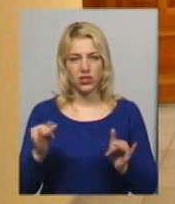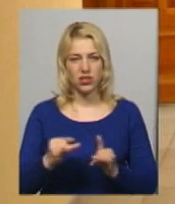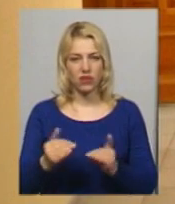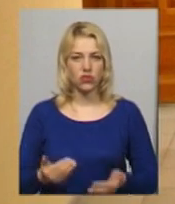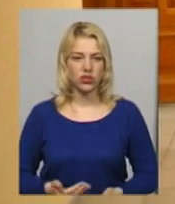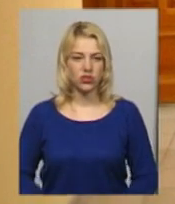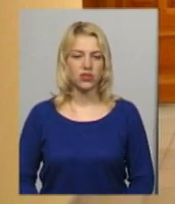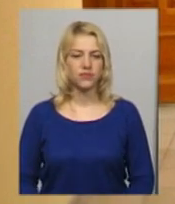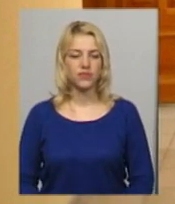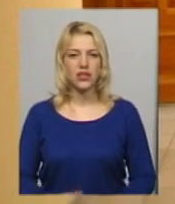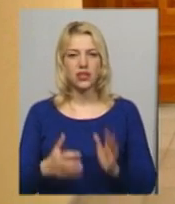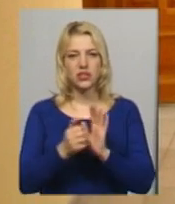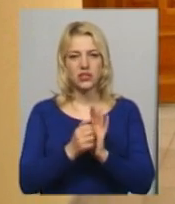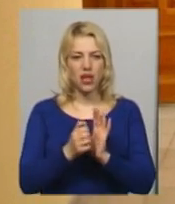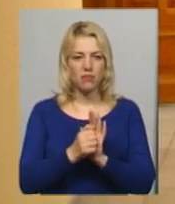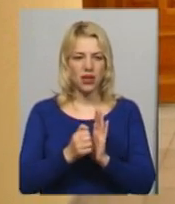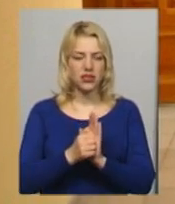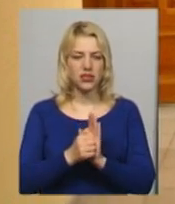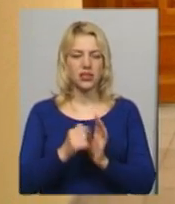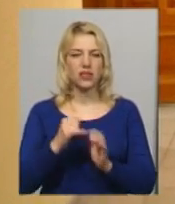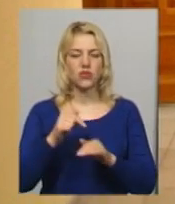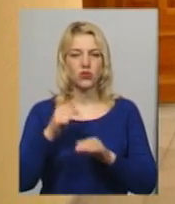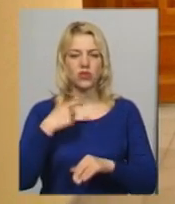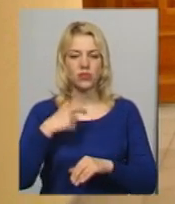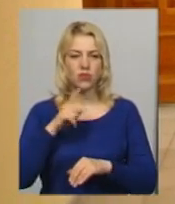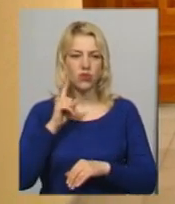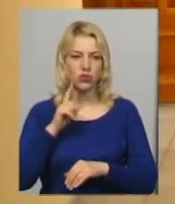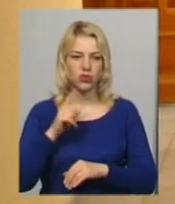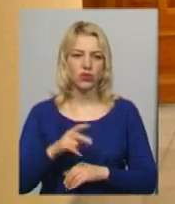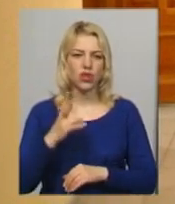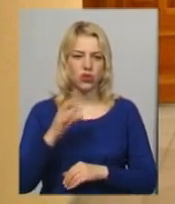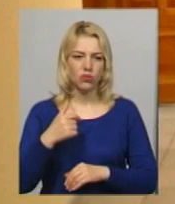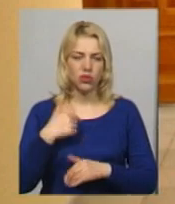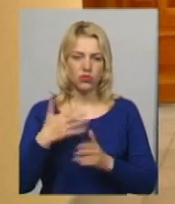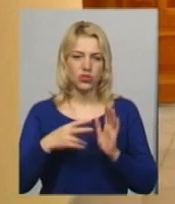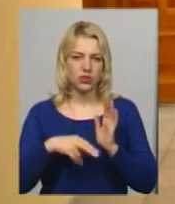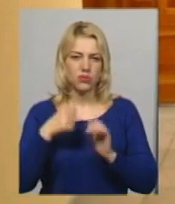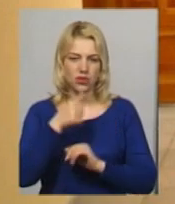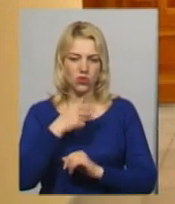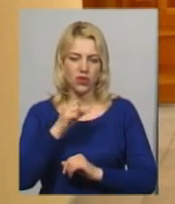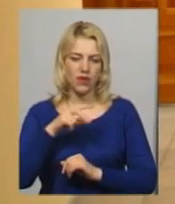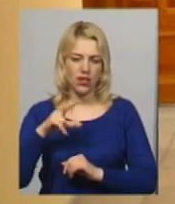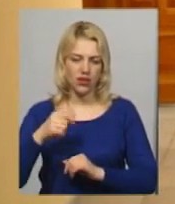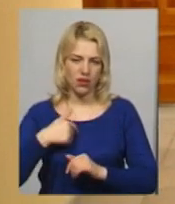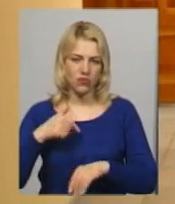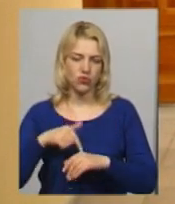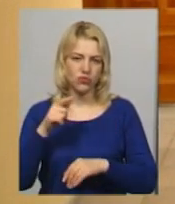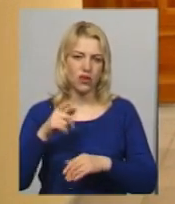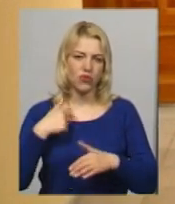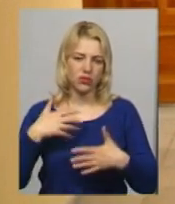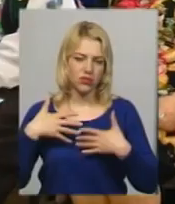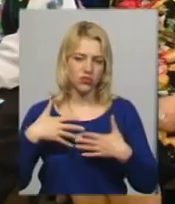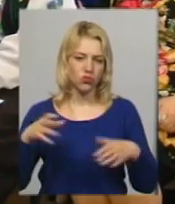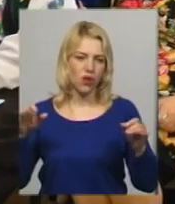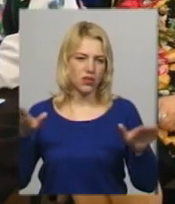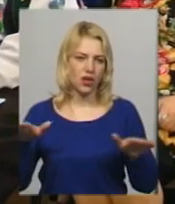цьому займатися. Я себе відчула молодою, хоча мені вже 70 років, я дихаю, літаю на